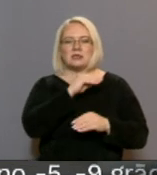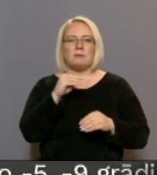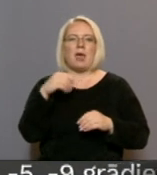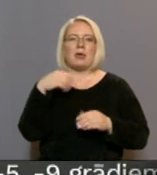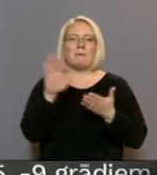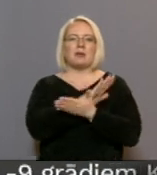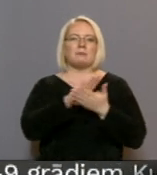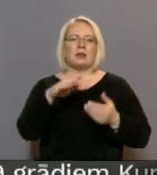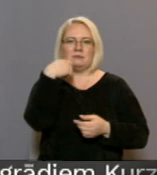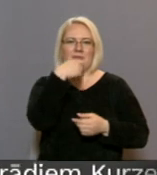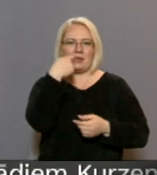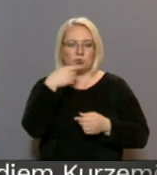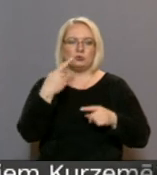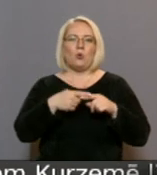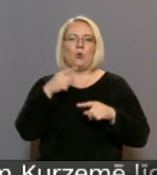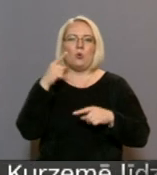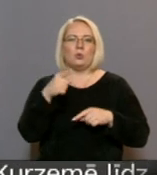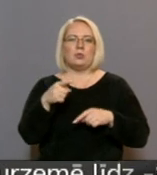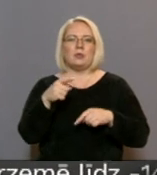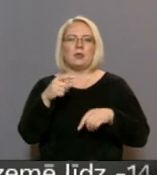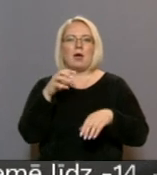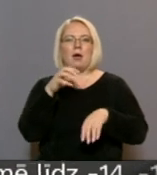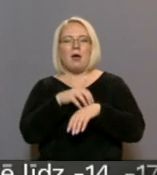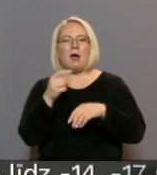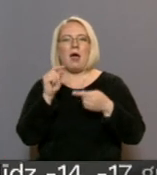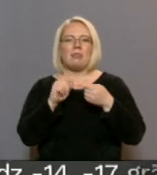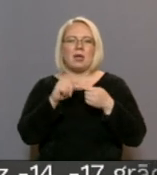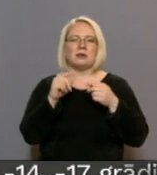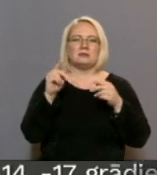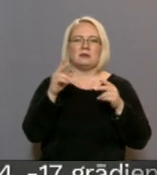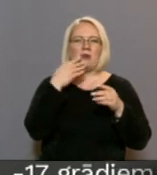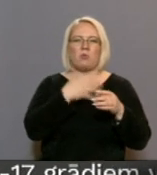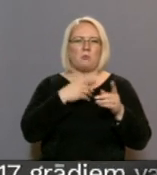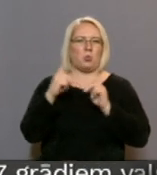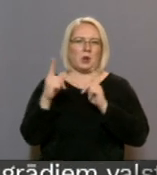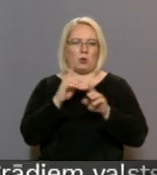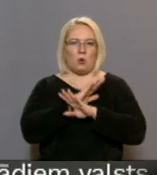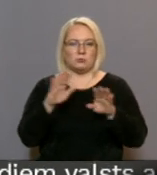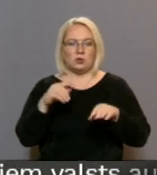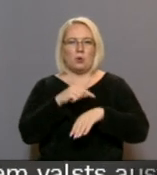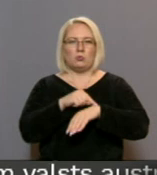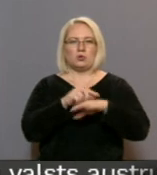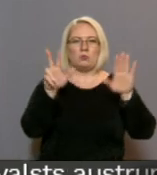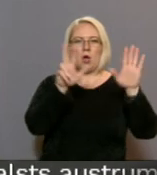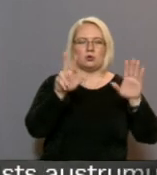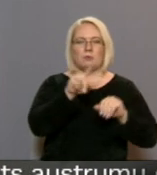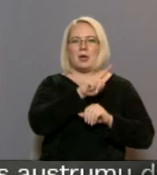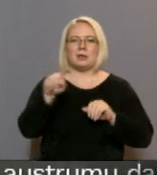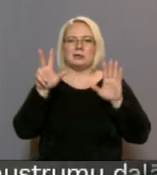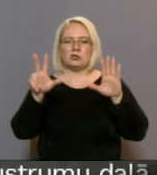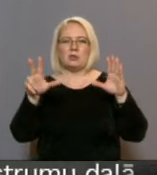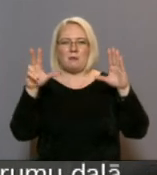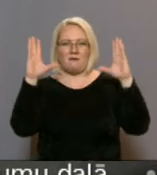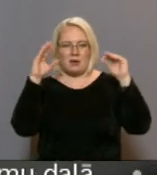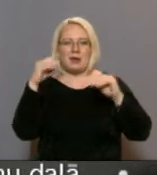Ārstu nosūtījums analīžu veikšanai nav nepieciešams. Valmierā teistus varēs nodot sestdienu no pulksteni 8. līdz 20. Rīgas